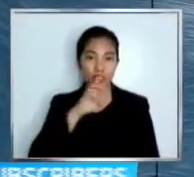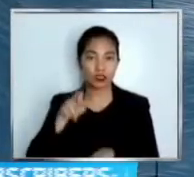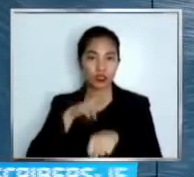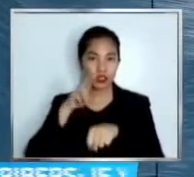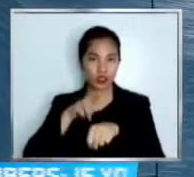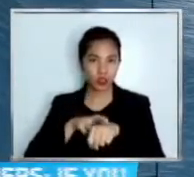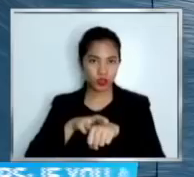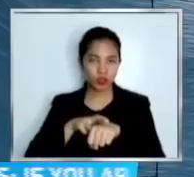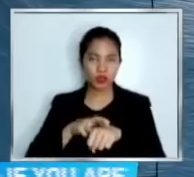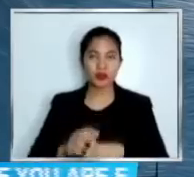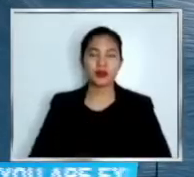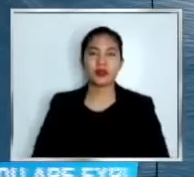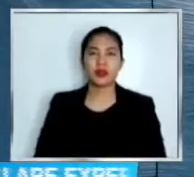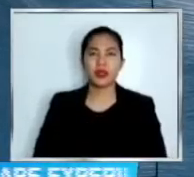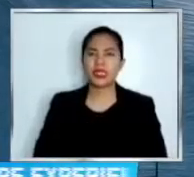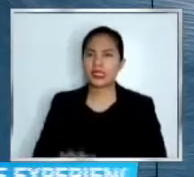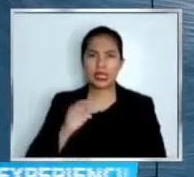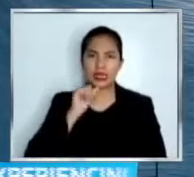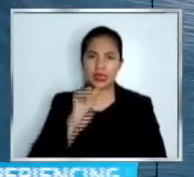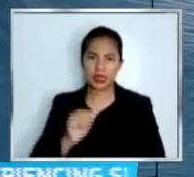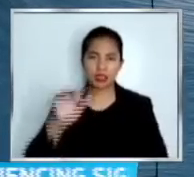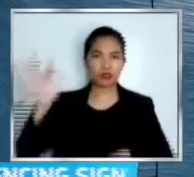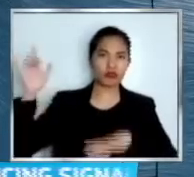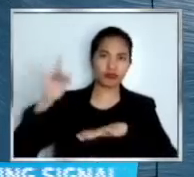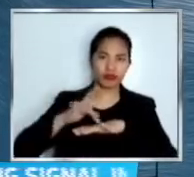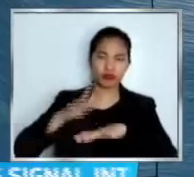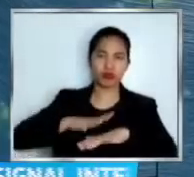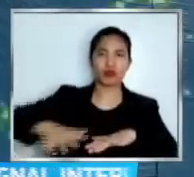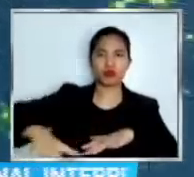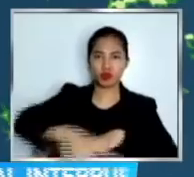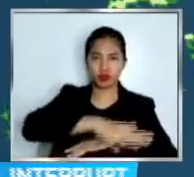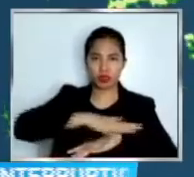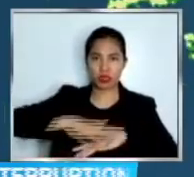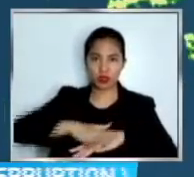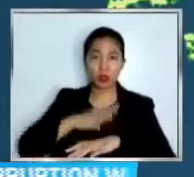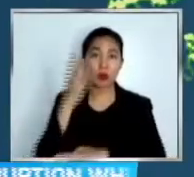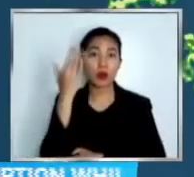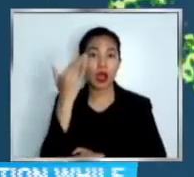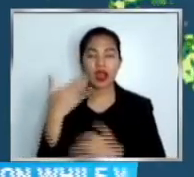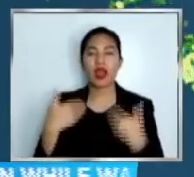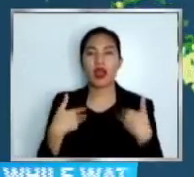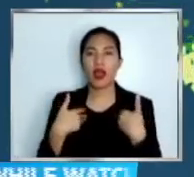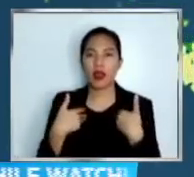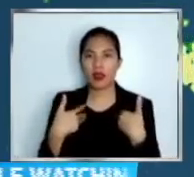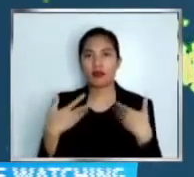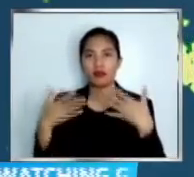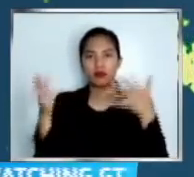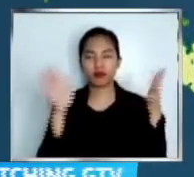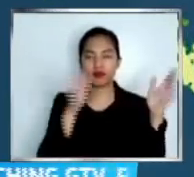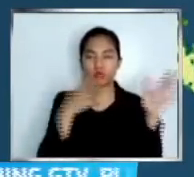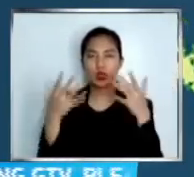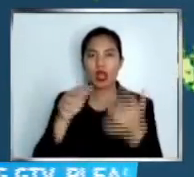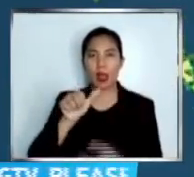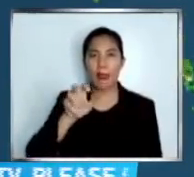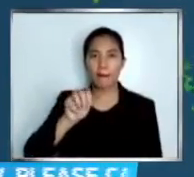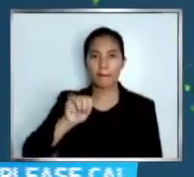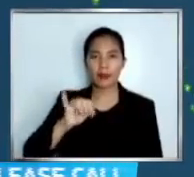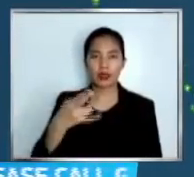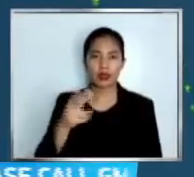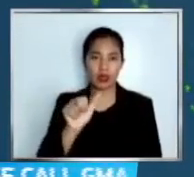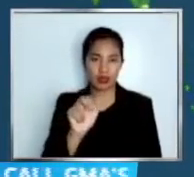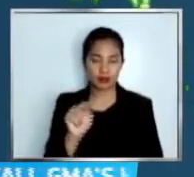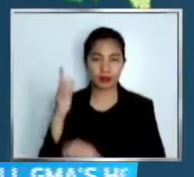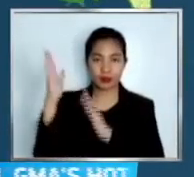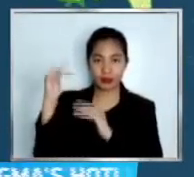lupa dahil sa pag-iral ng hanging amihan. Base sa rainfall forecast ng Metro Weather, asahan ang pag-uulan sa halos